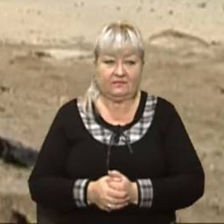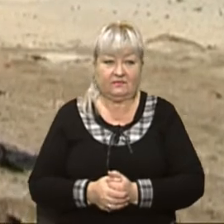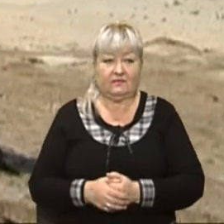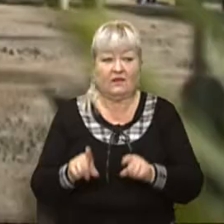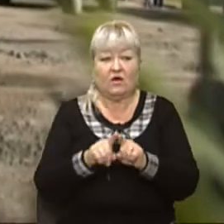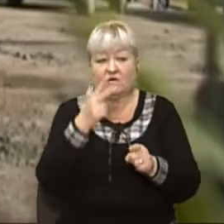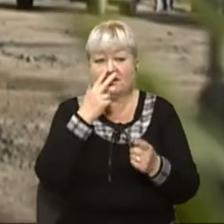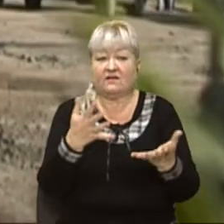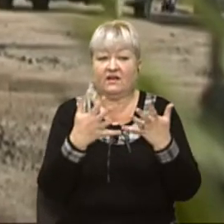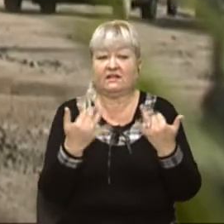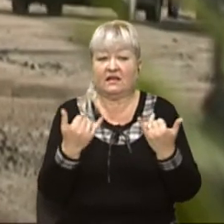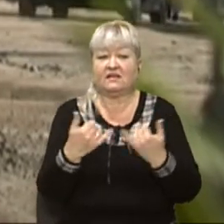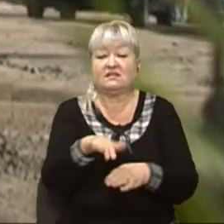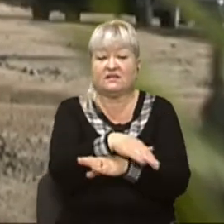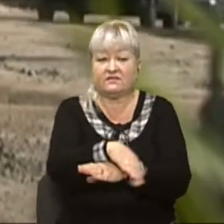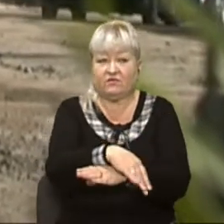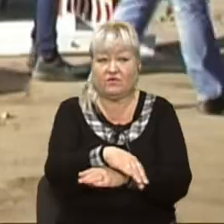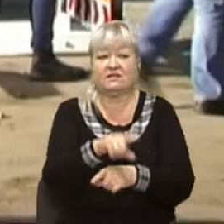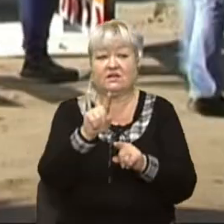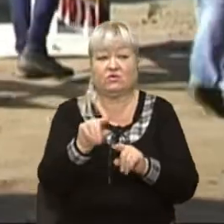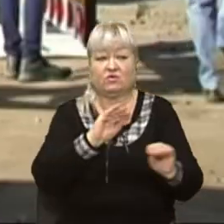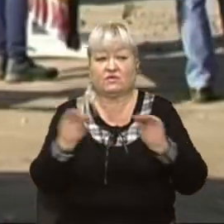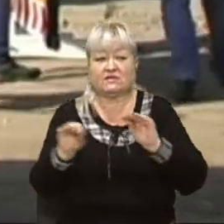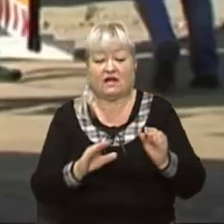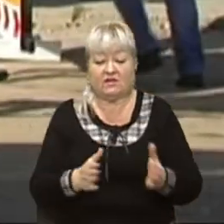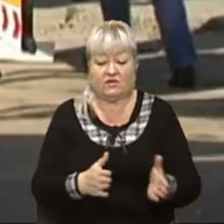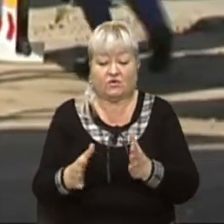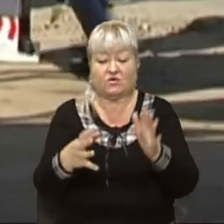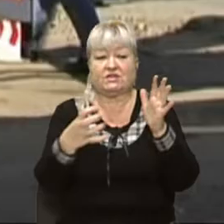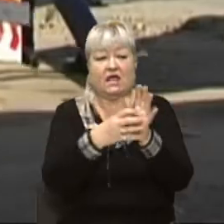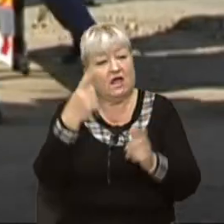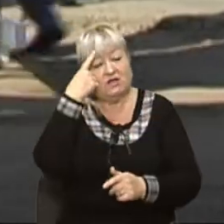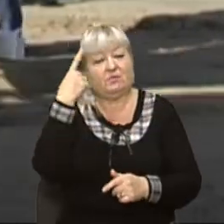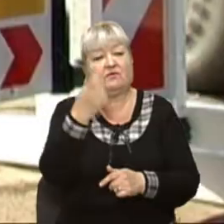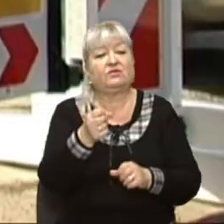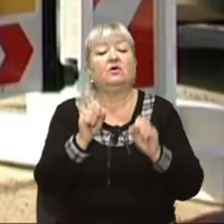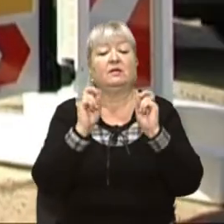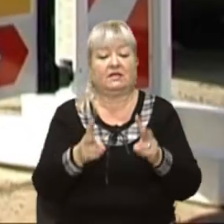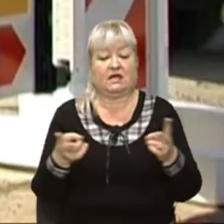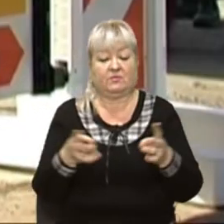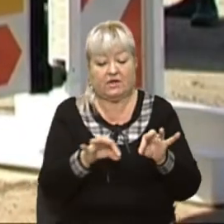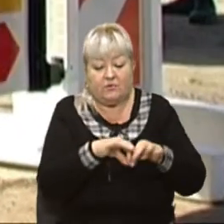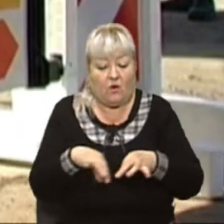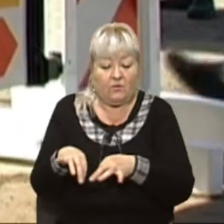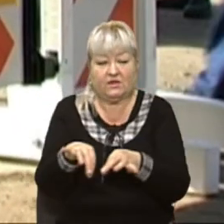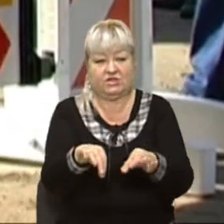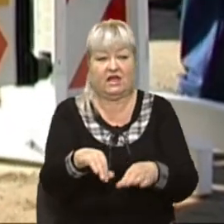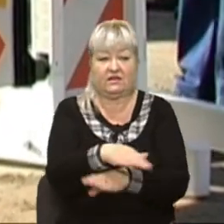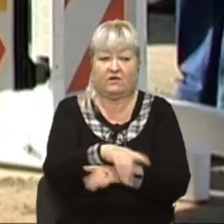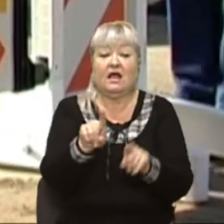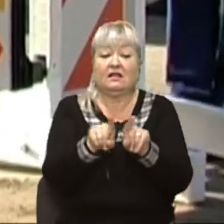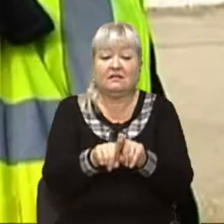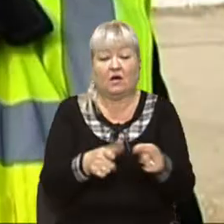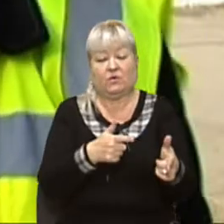Ось так виглядає вулиця Курмановича сьогодні. Тут розставили дорожні знаки з повідомленнями, як потрібно об'їжджати вулицю. Так готуються до